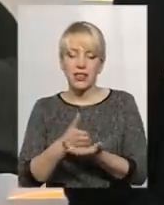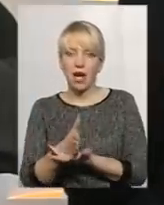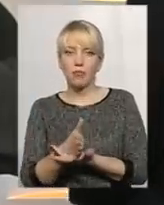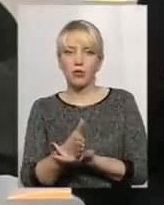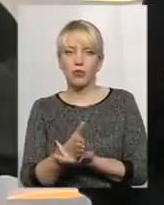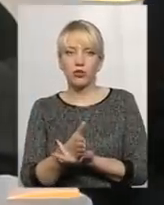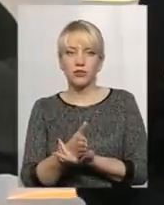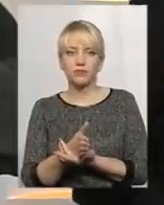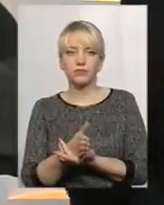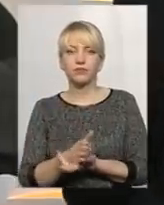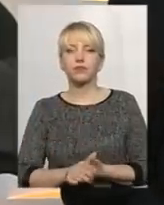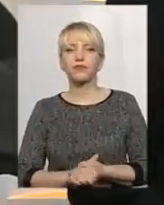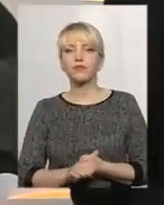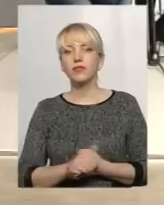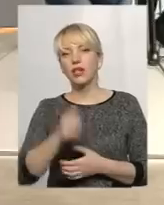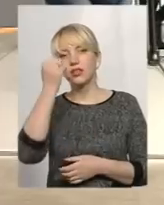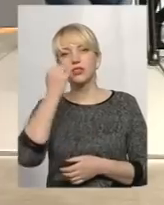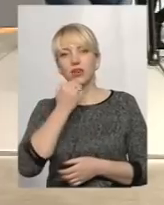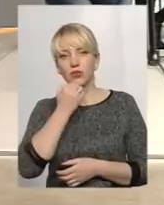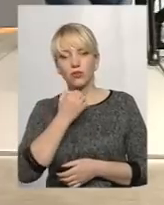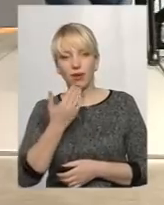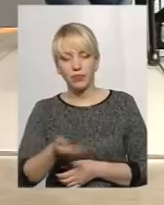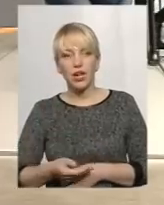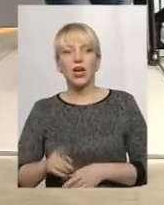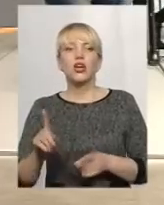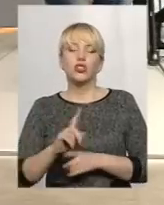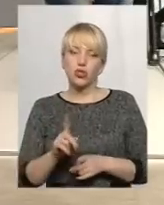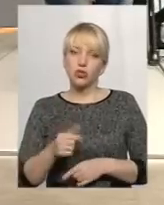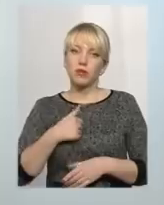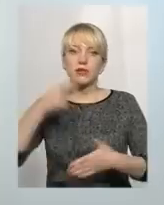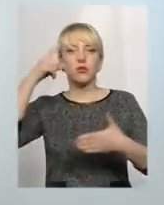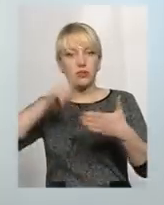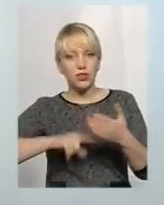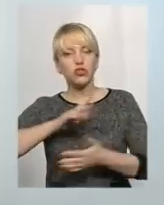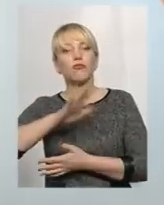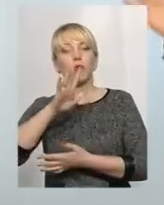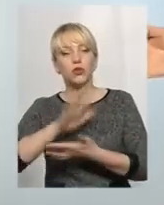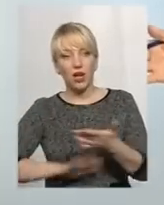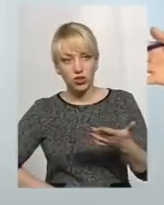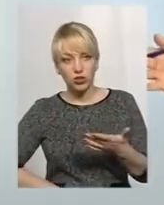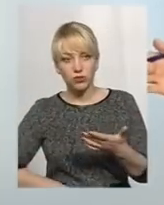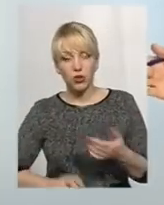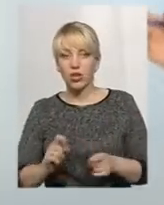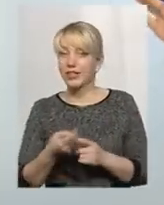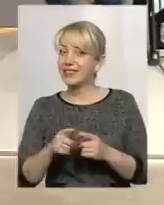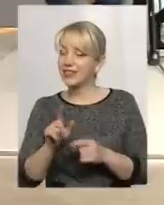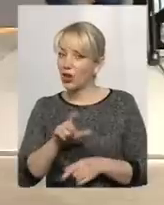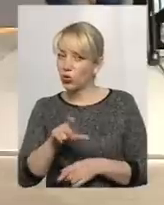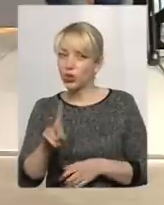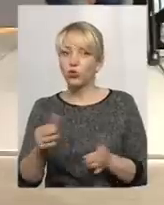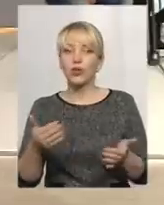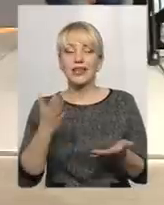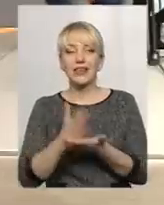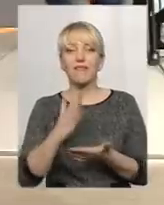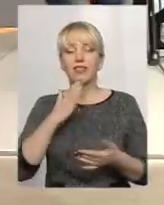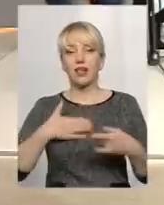збереженні об'єктів правонапівного фонду. Дякую. Що ж, я сподіваюся, що в подальшому і ті люди, які знаходяться в